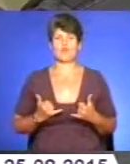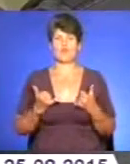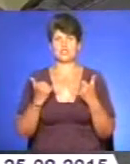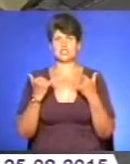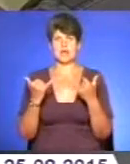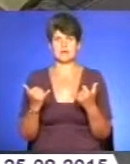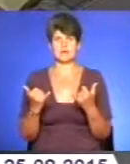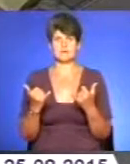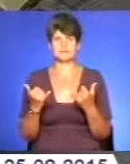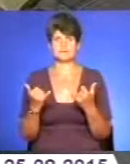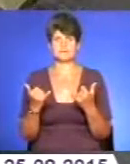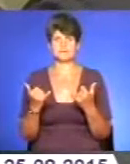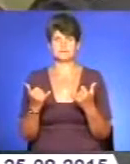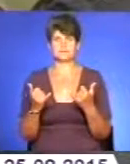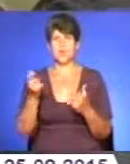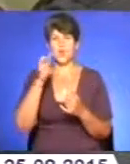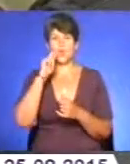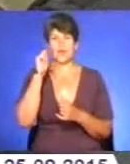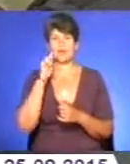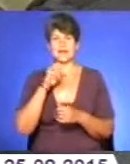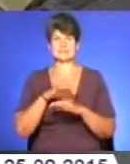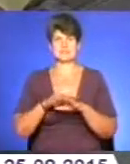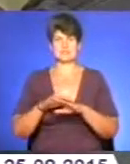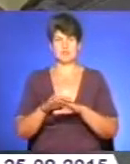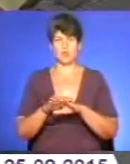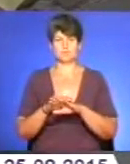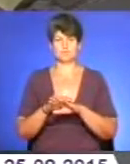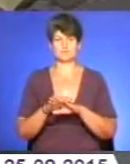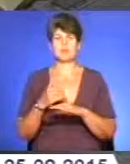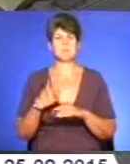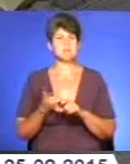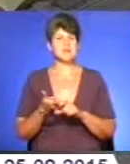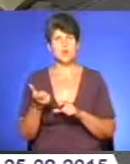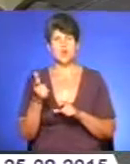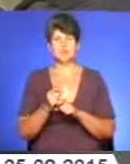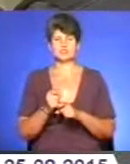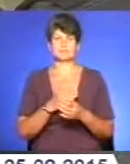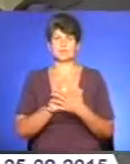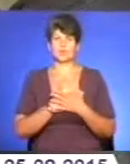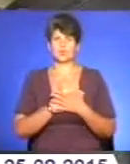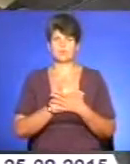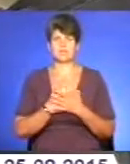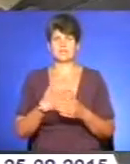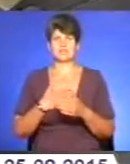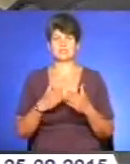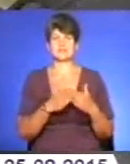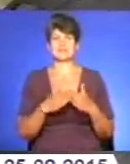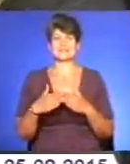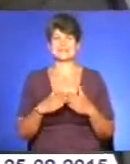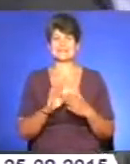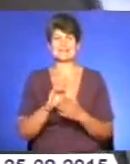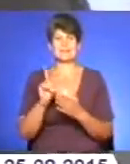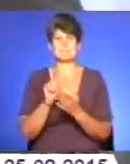українського народу. Ми дуже любимо нашого сусіду. Не